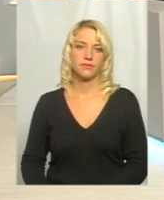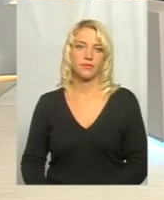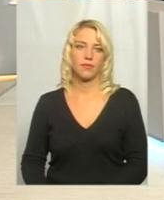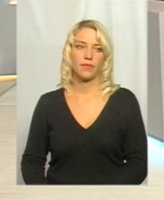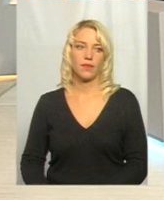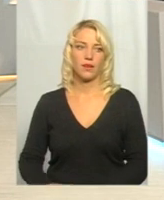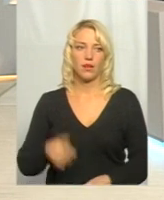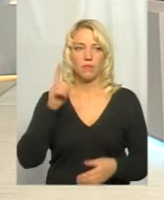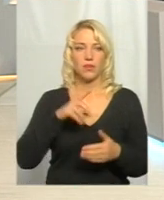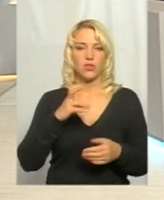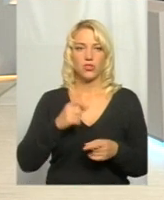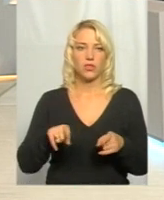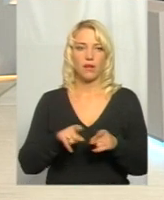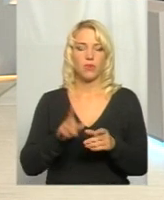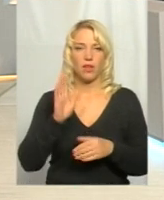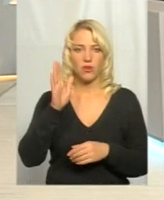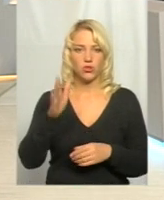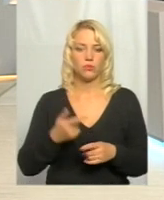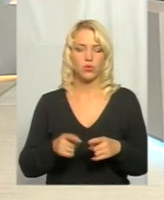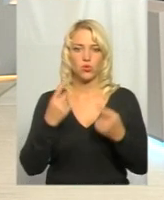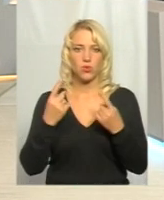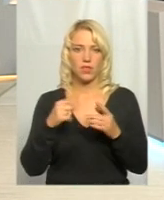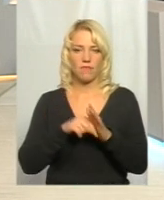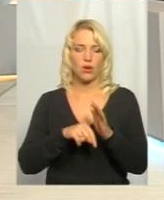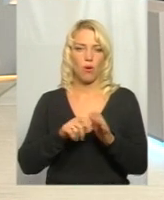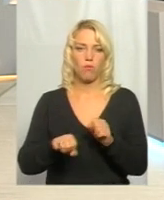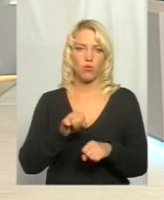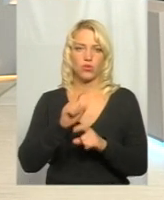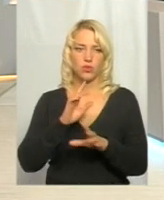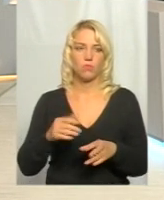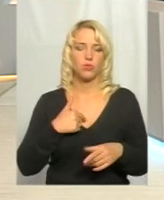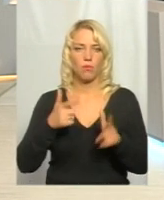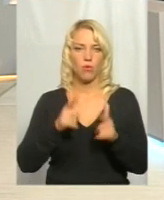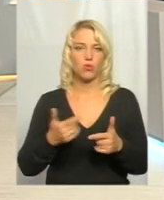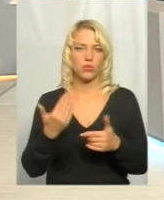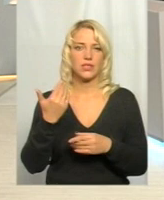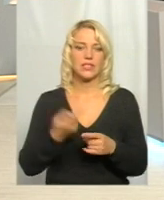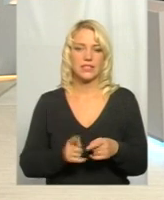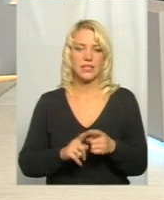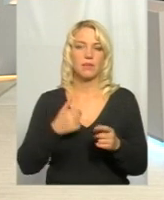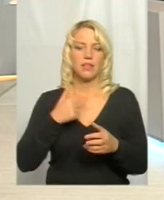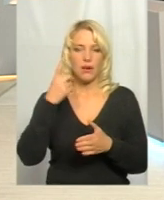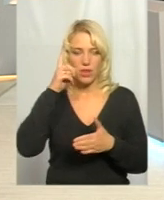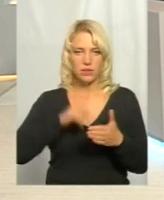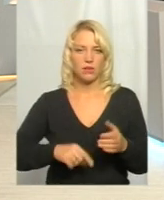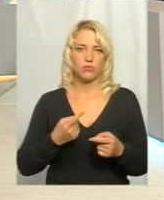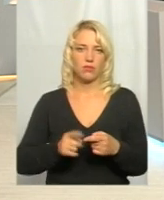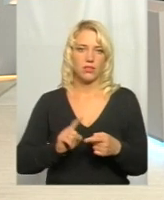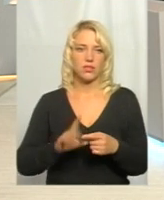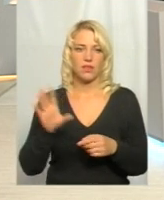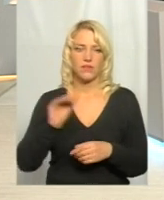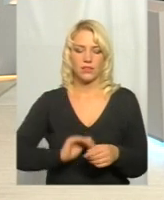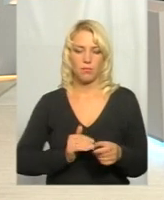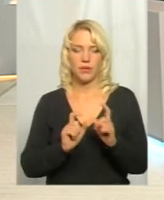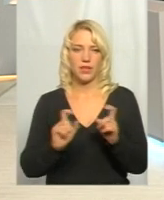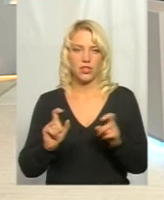Упевнена, і ви сподіваєтеся, що в подальшому суттєвих порушень не буде виявлено? Погоджуюся з цим, і ми на це тільки надіємося. Ми всіх підрядчиків